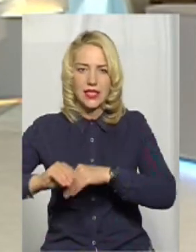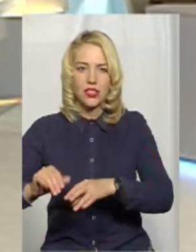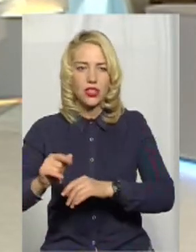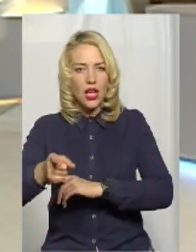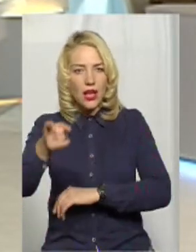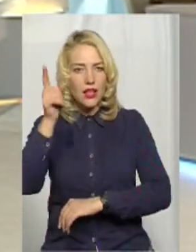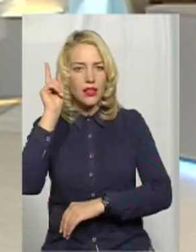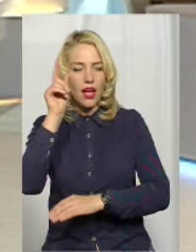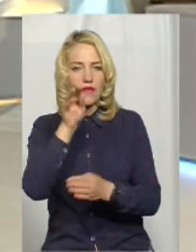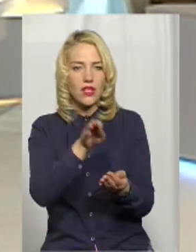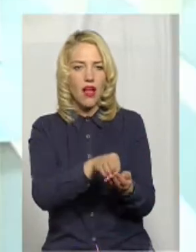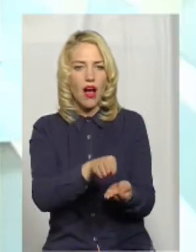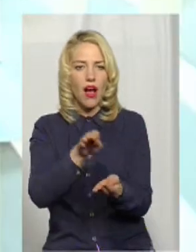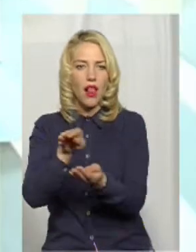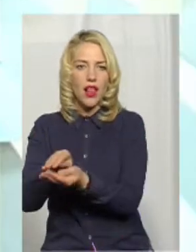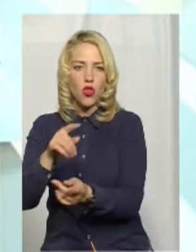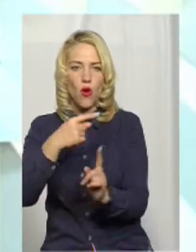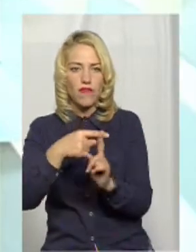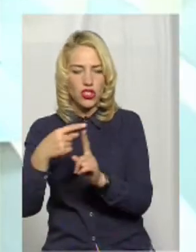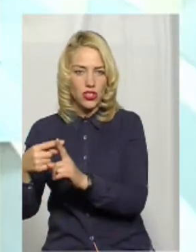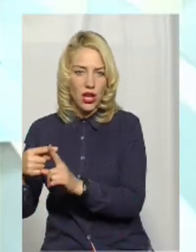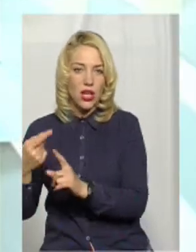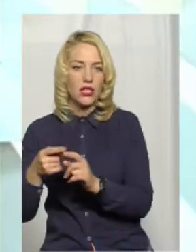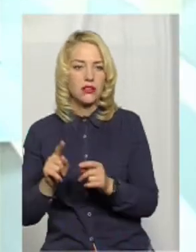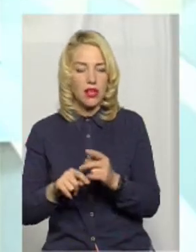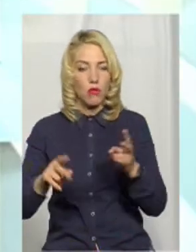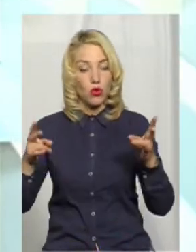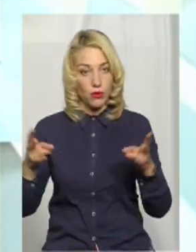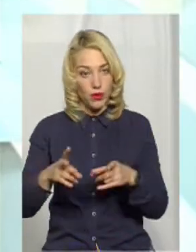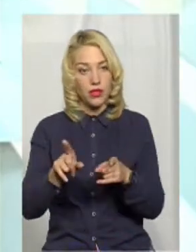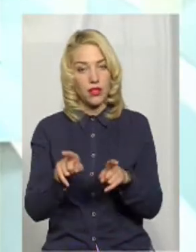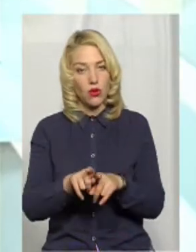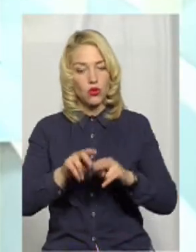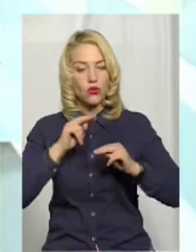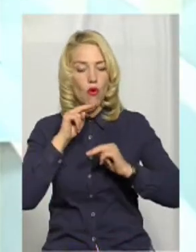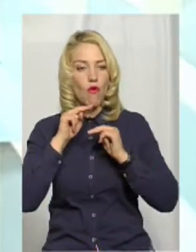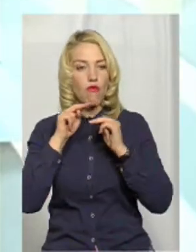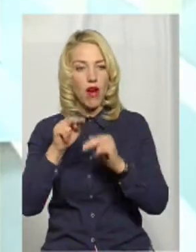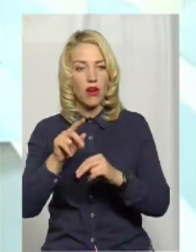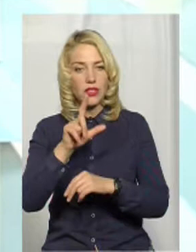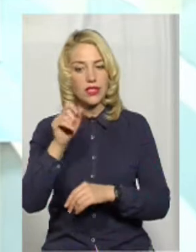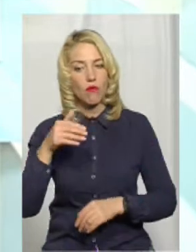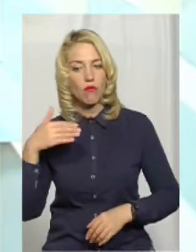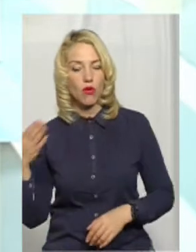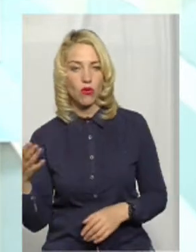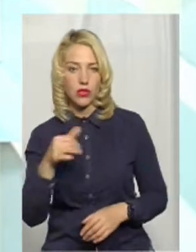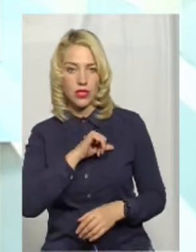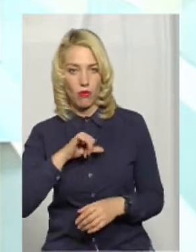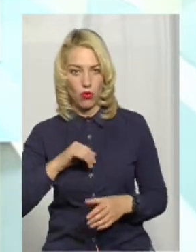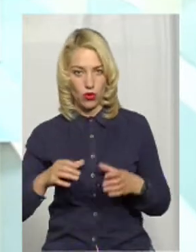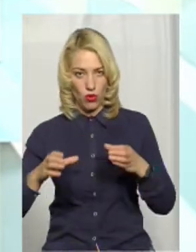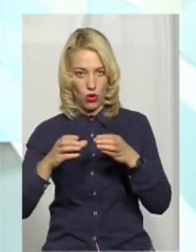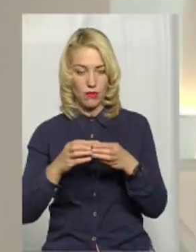кладовищі поруч, яке потребує теж уваги з боку тієї ж самої громади. Так.